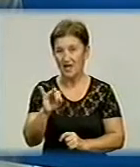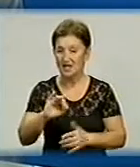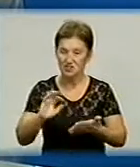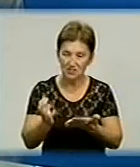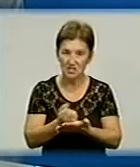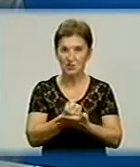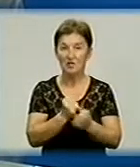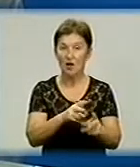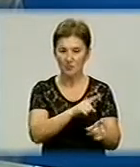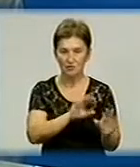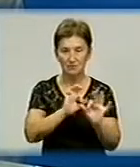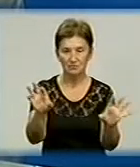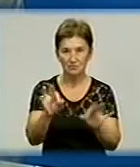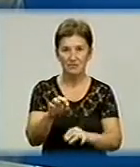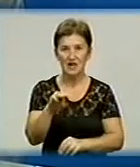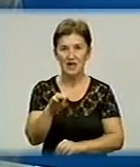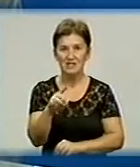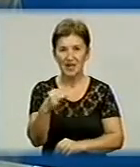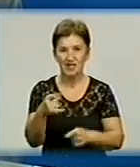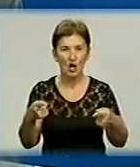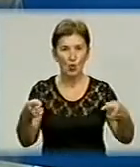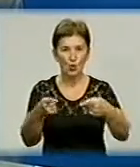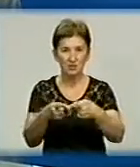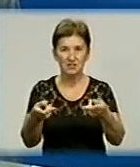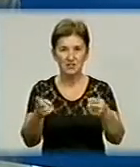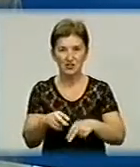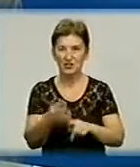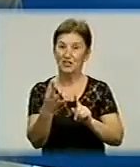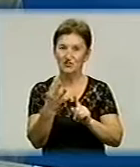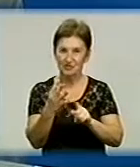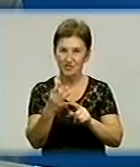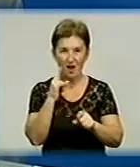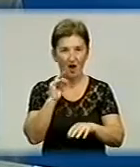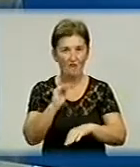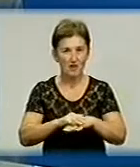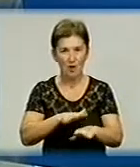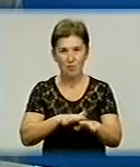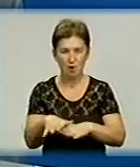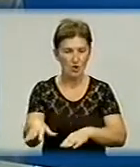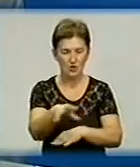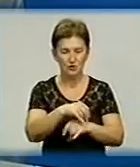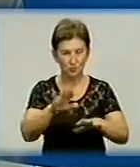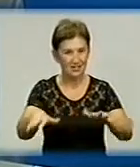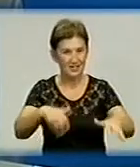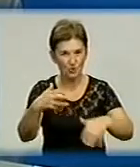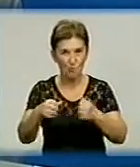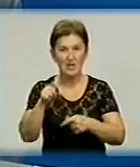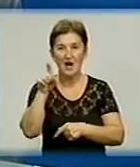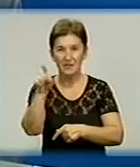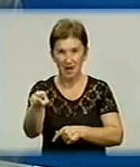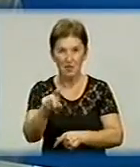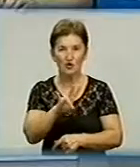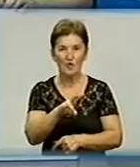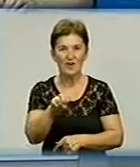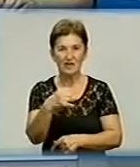там, як вони розповідають, третій кут цієї бані. Залишили з нихти четвертий кут, і баня буде практично повністю розкопана. Крім того, там же, в Норхангельському районі